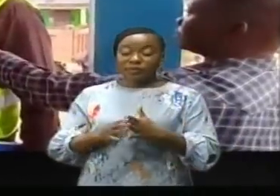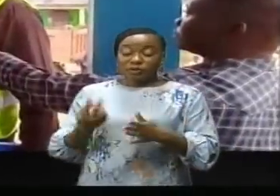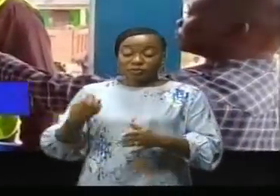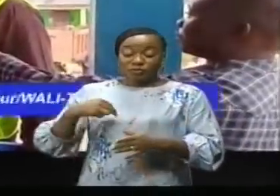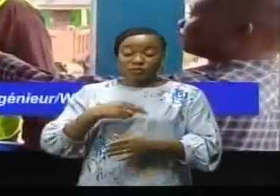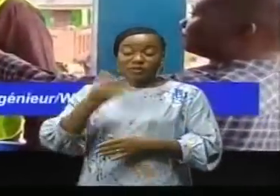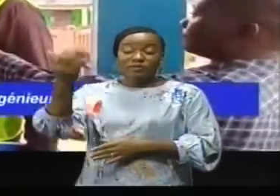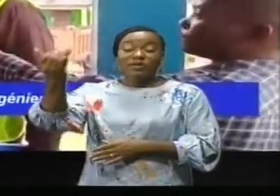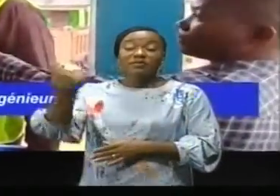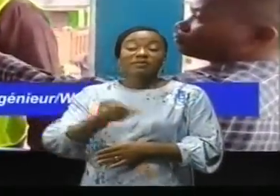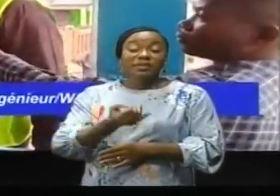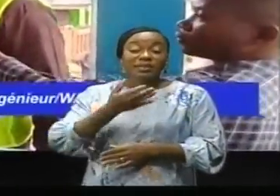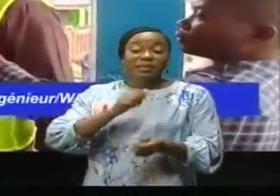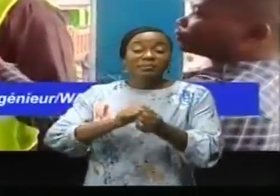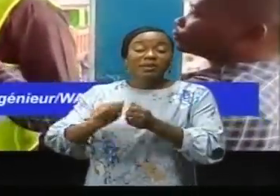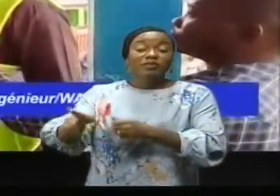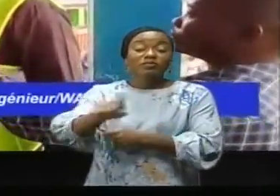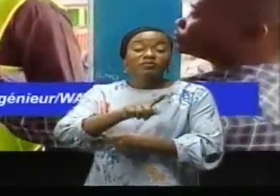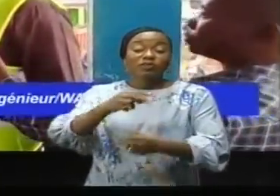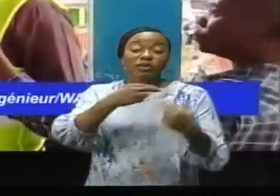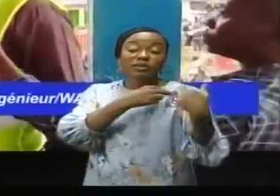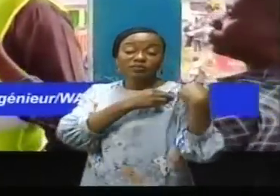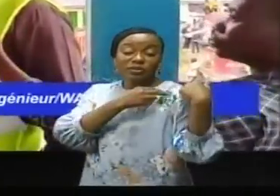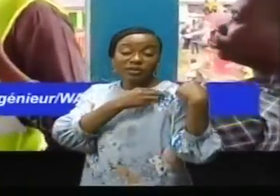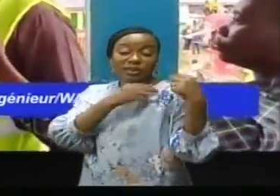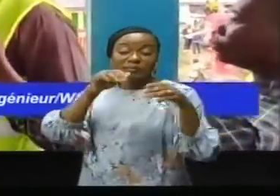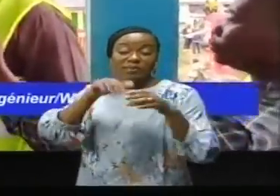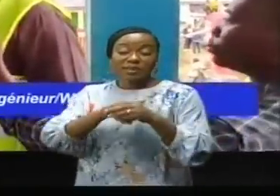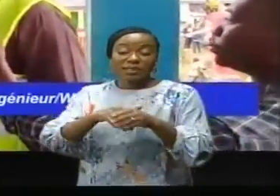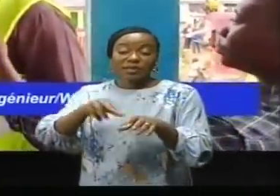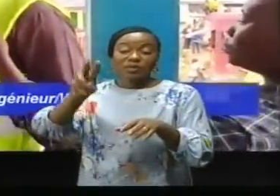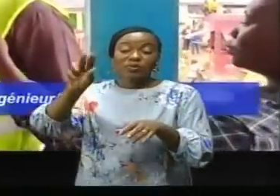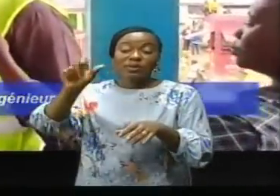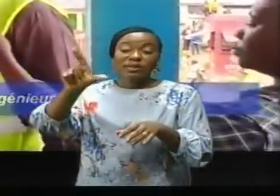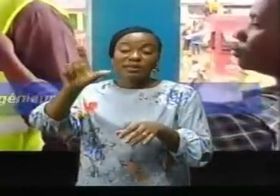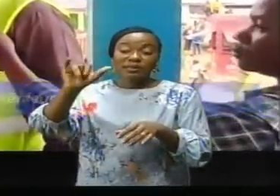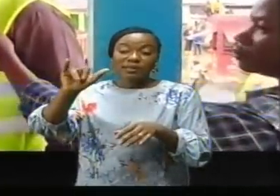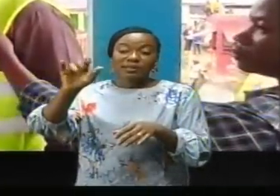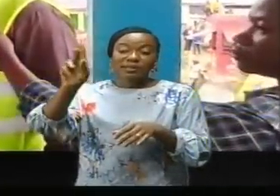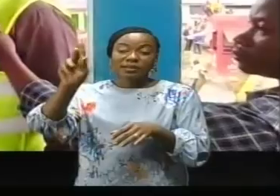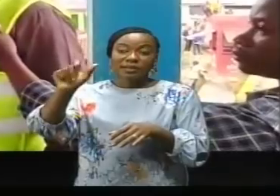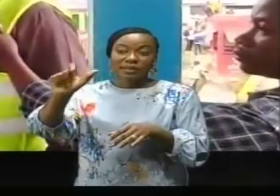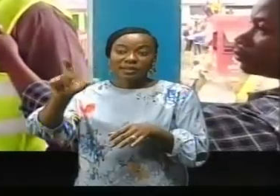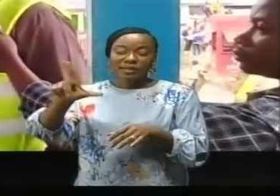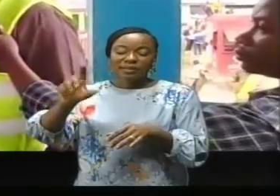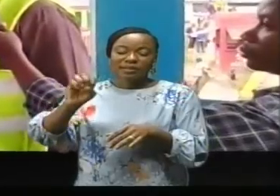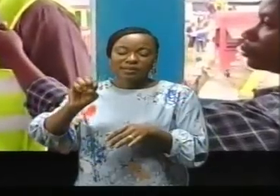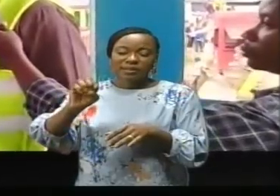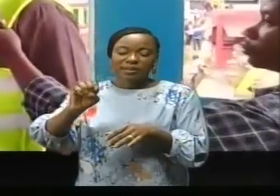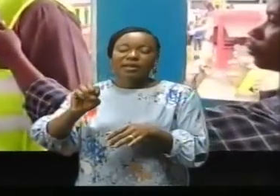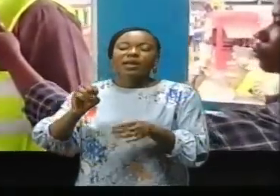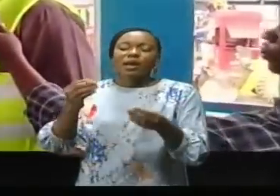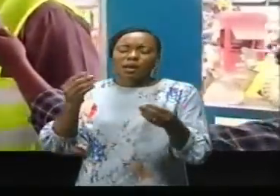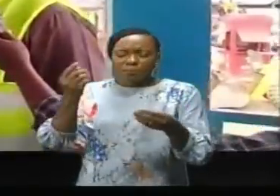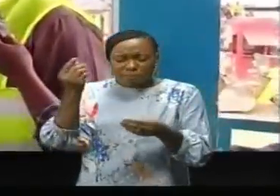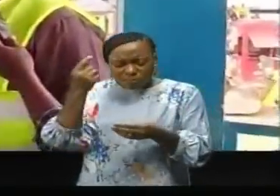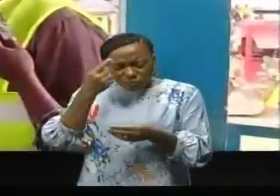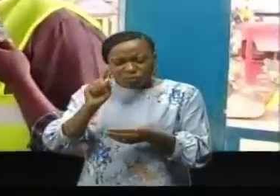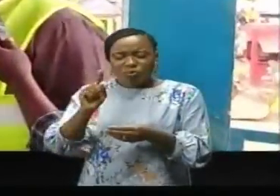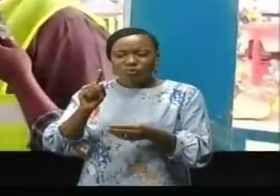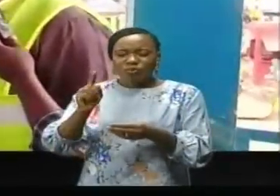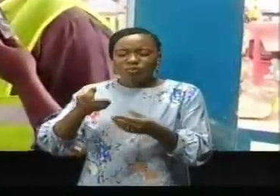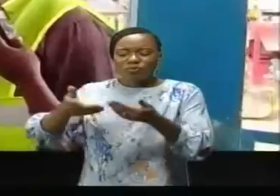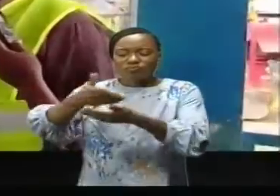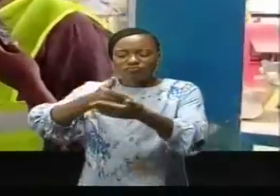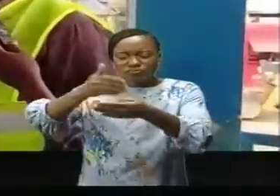été invités par vos autorités de Sakima et de Wali-Thoring pour la réhabilitation de la route de l'aïkhalé